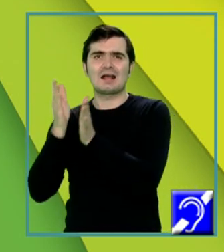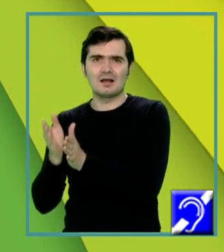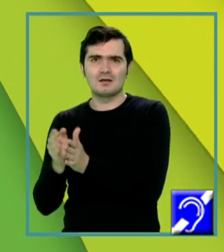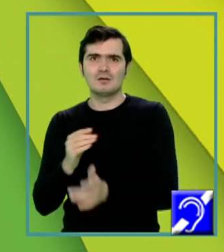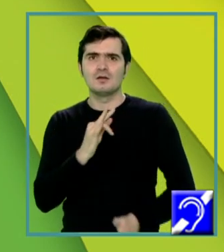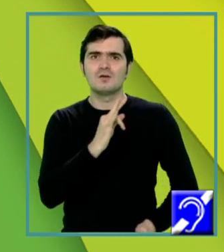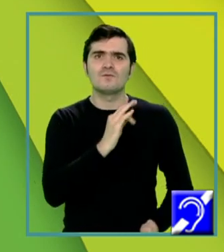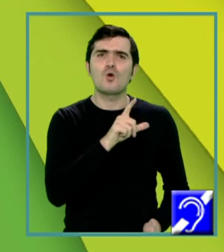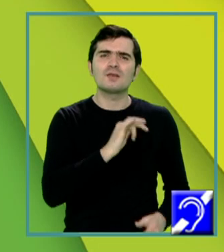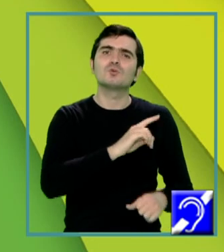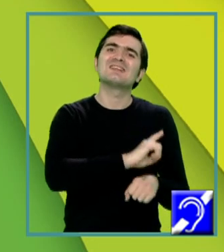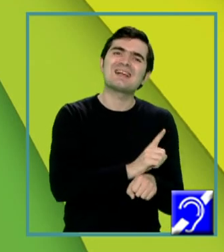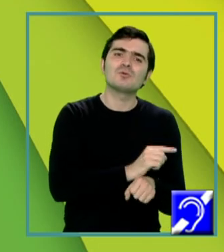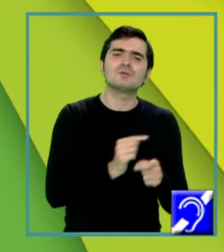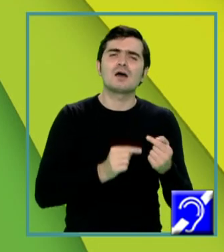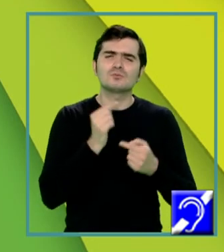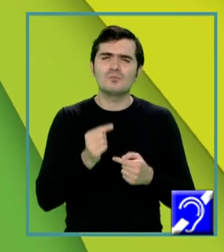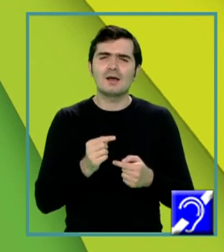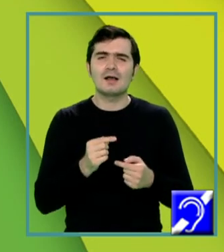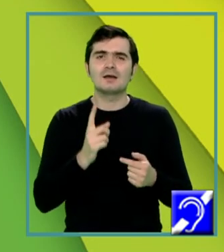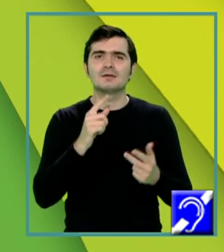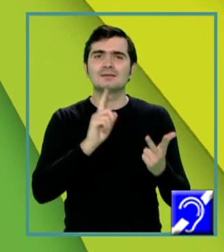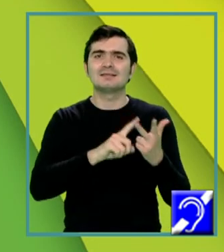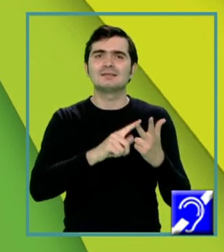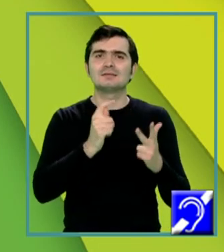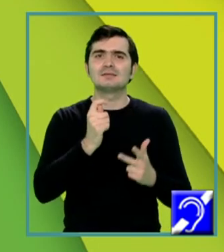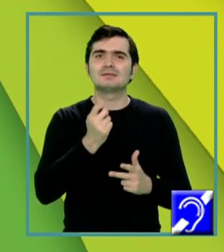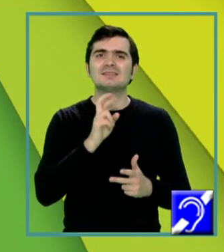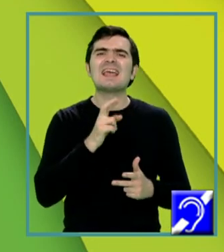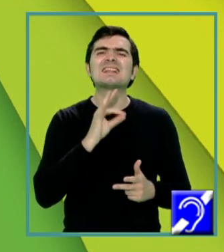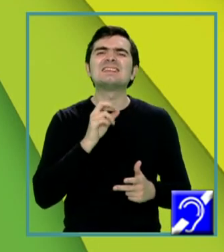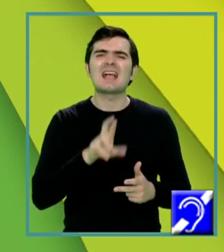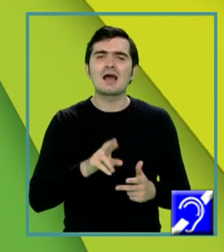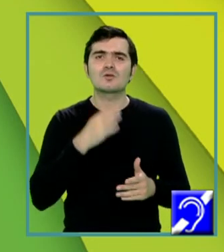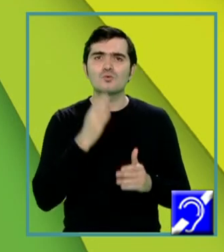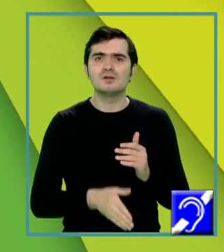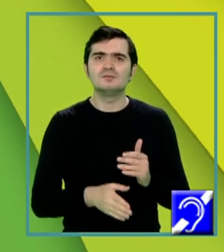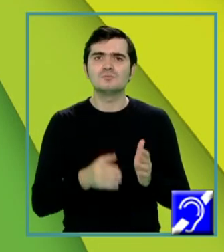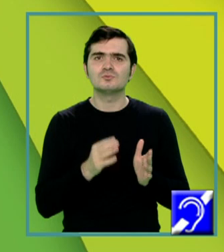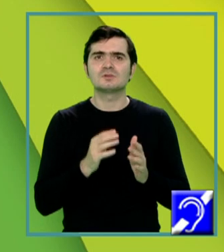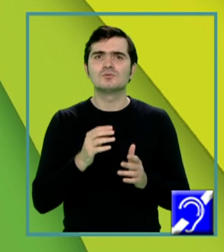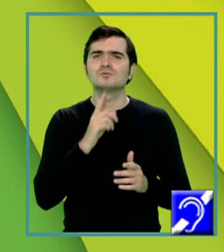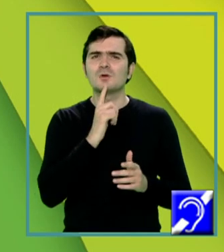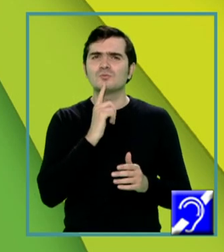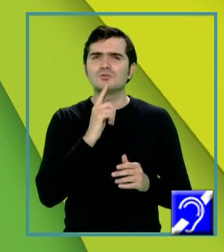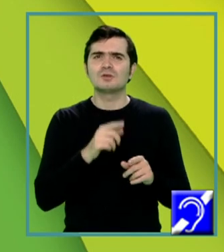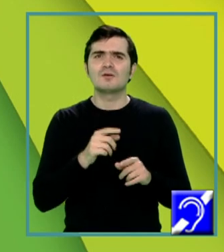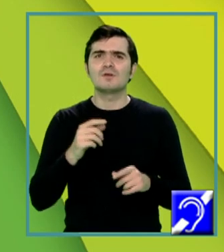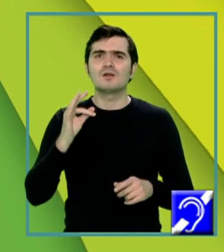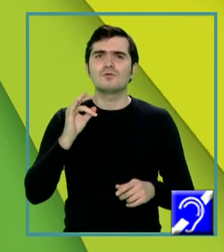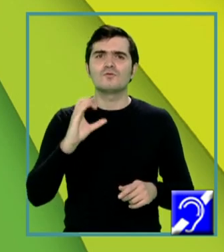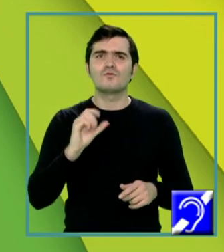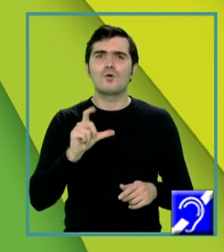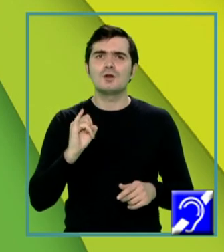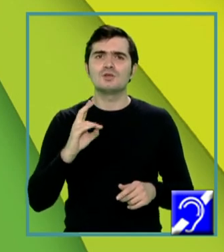folicul secundar, apoi folicul terțiar. Ultimul stadiu, folicul terțiar, se mai cheamă folicul matur